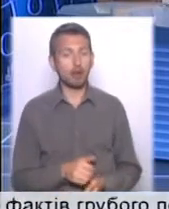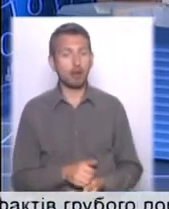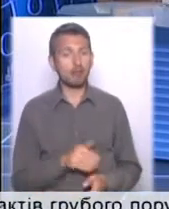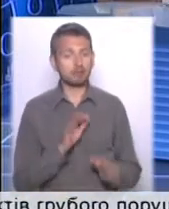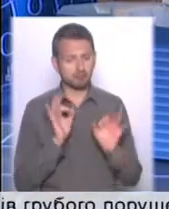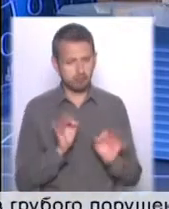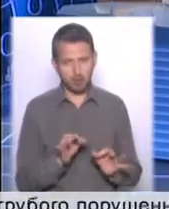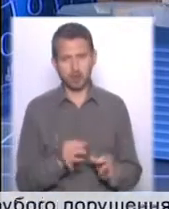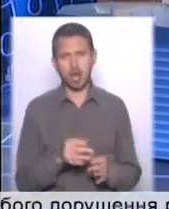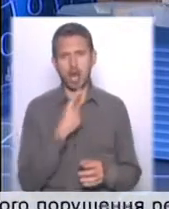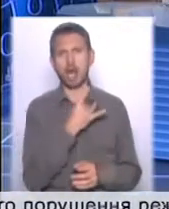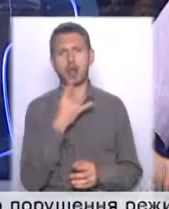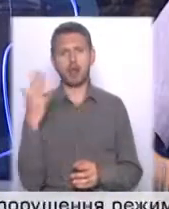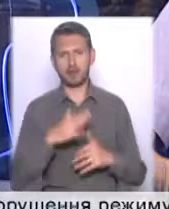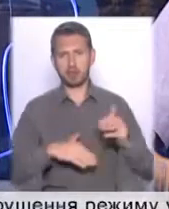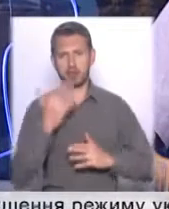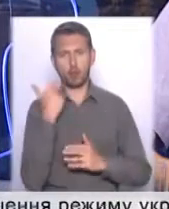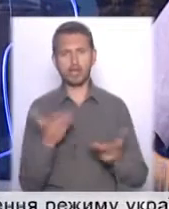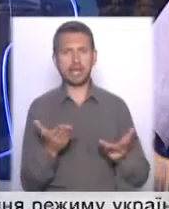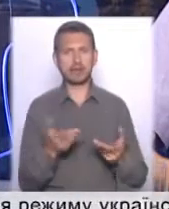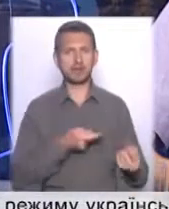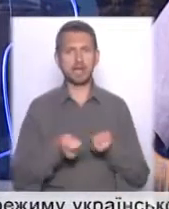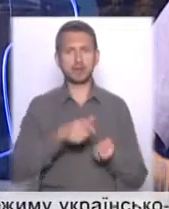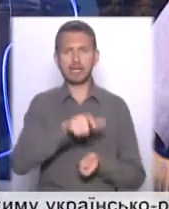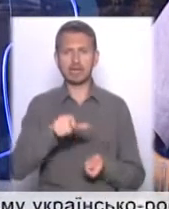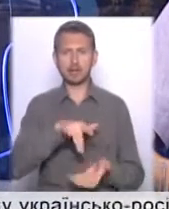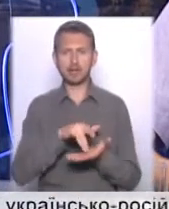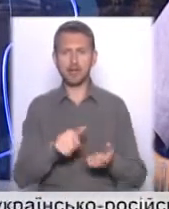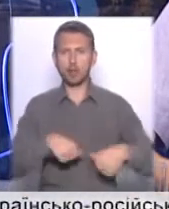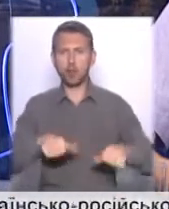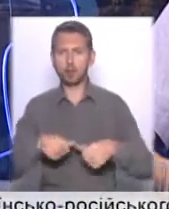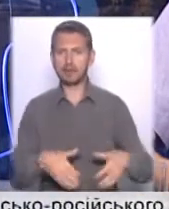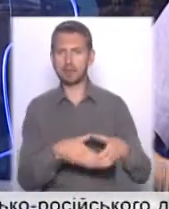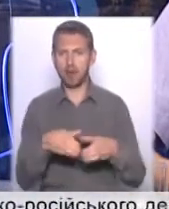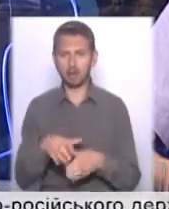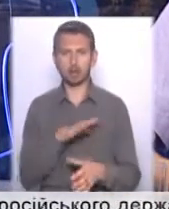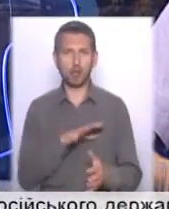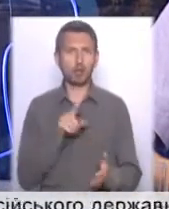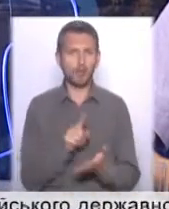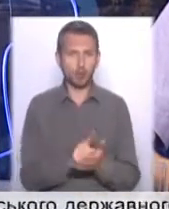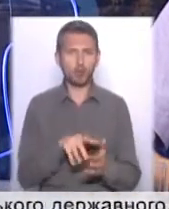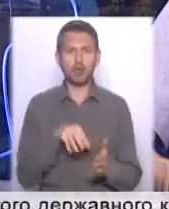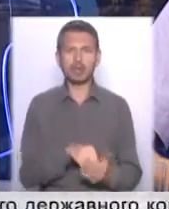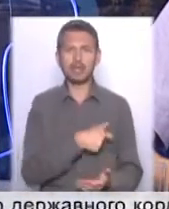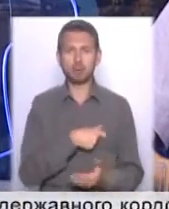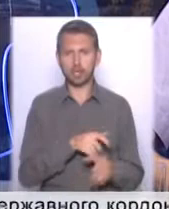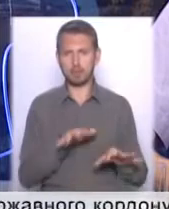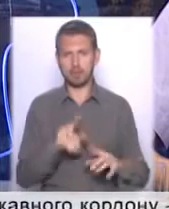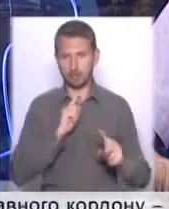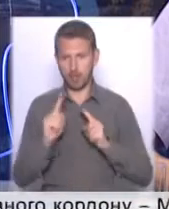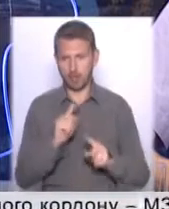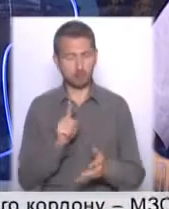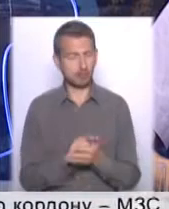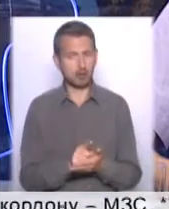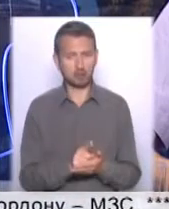радянська практика, коли якісь керівники центральних комісій партії були обов'язково депутатами місцевих грат. Тобто так не має бути. Тому що